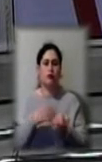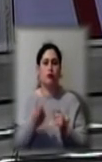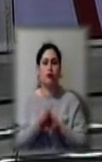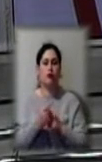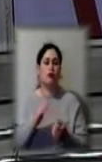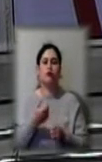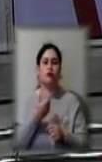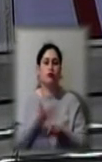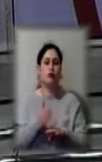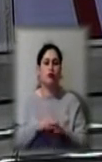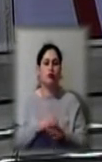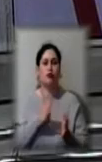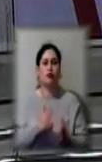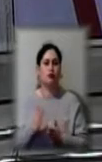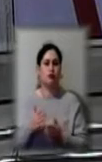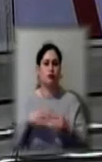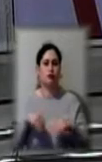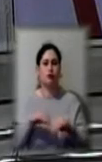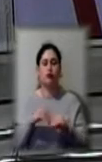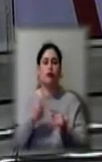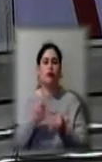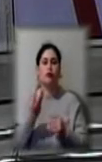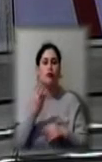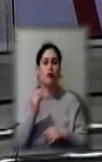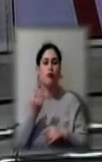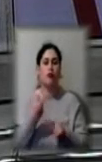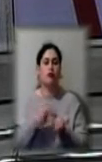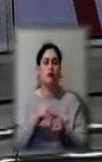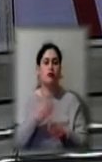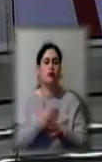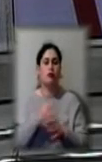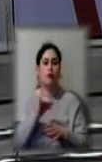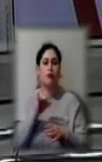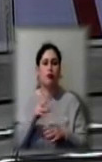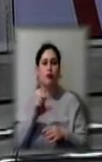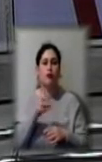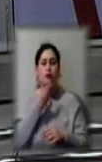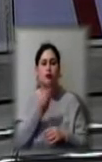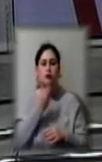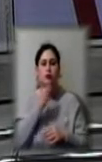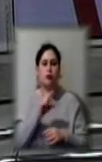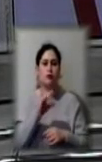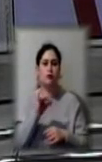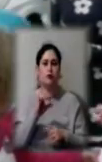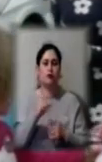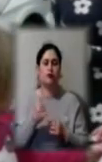обставинах. Це третя акція допомоги учасникам проєкту «Краса без обмежень». Зараз про це коротко.